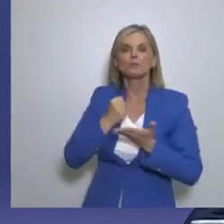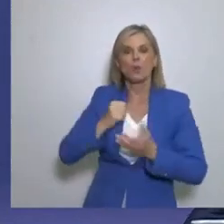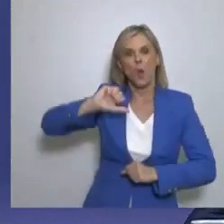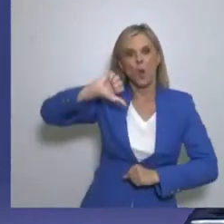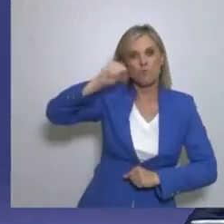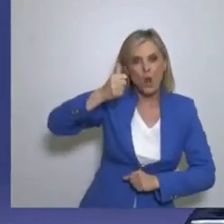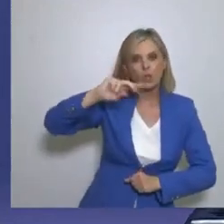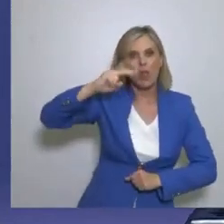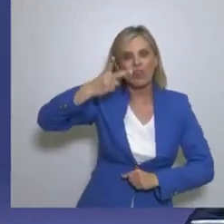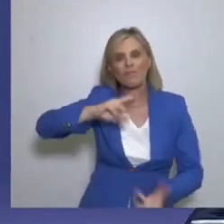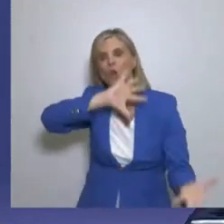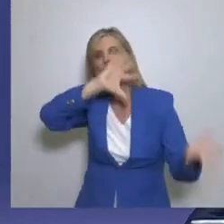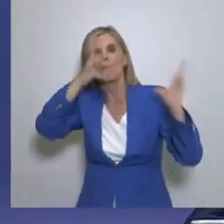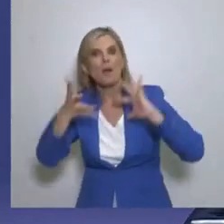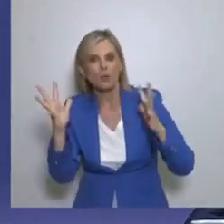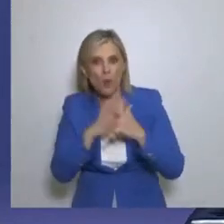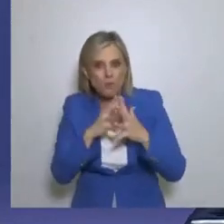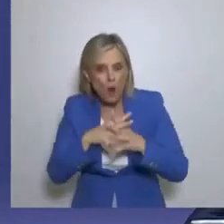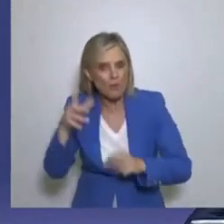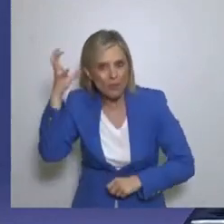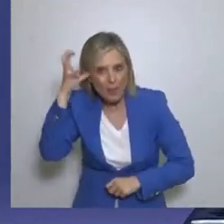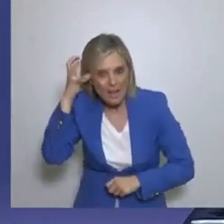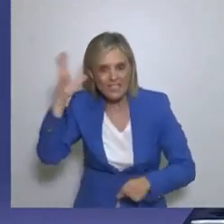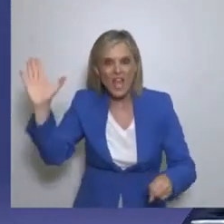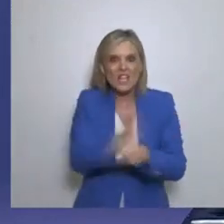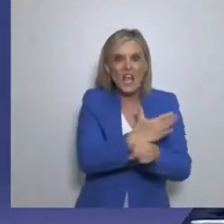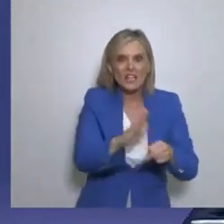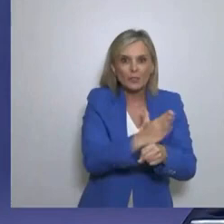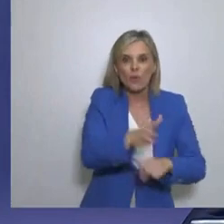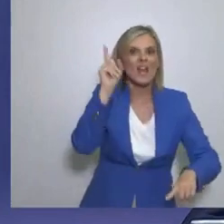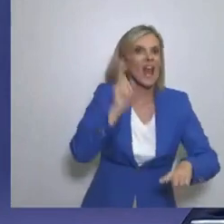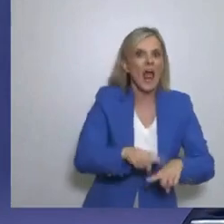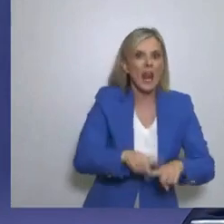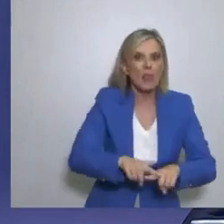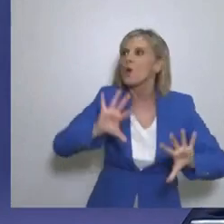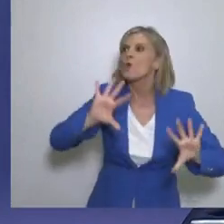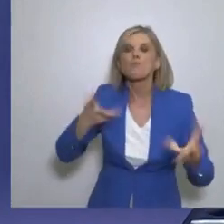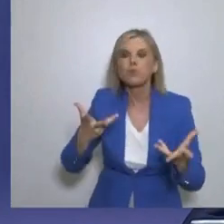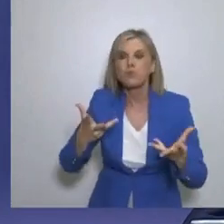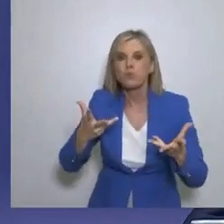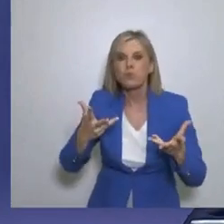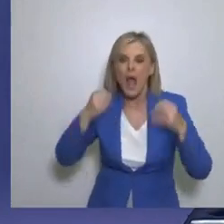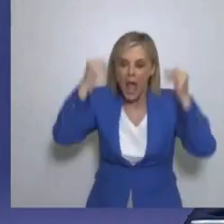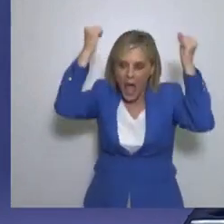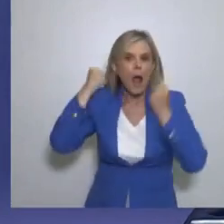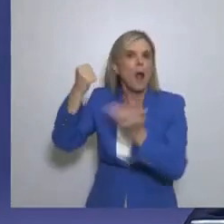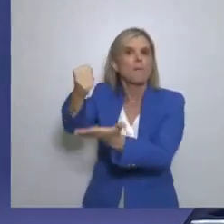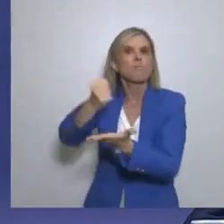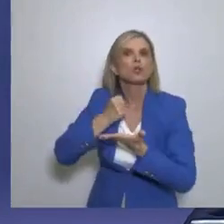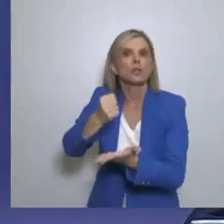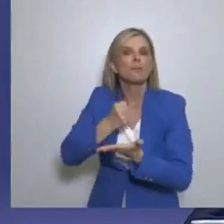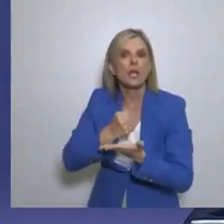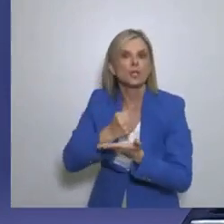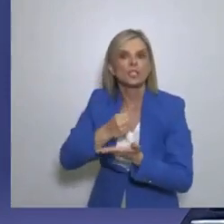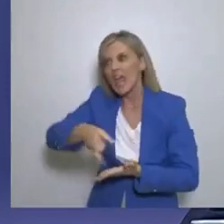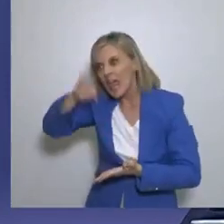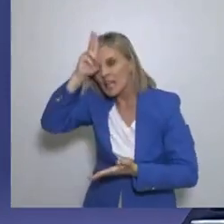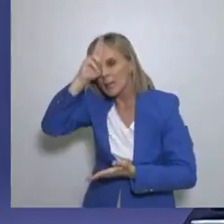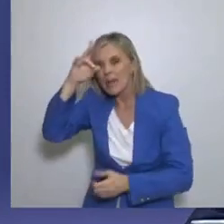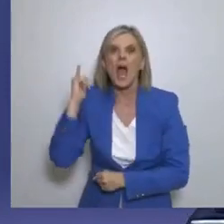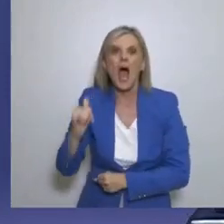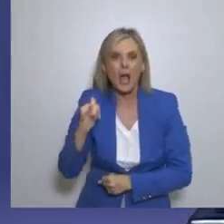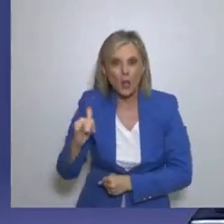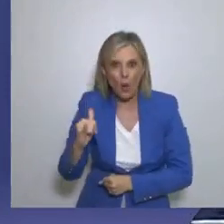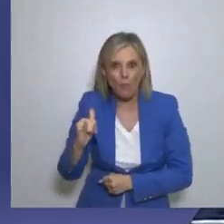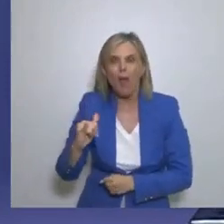δεύτερου. Όλα τα χρήματα είναι στην BIS που αυτή τη στιγμή την χάνει να είναι σχεδόν δικιά μας και θα το δούμε στην πορεία της Ελλήνως